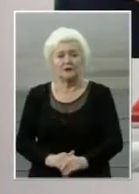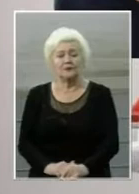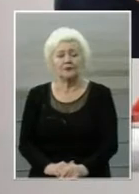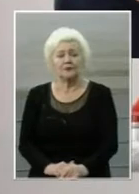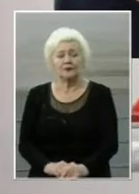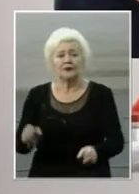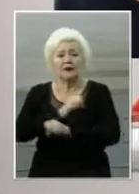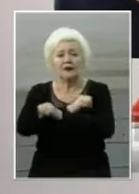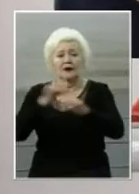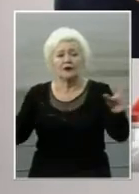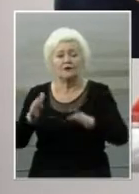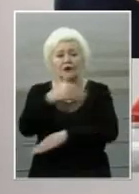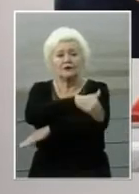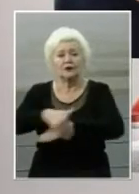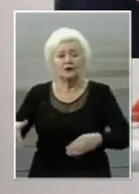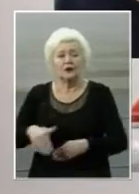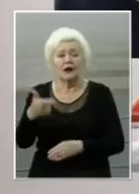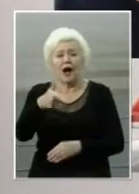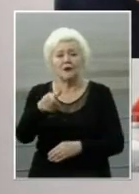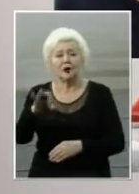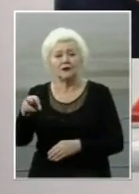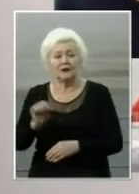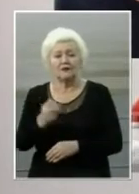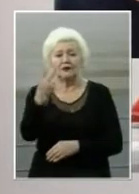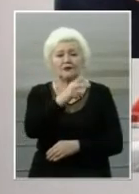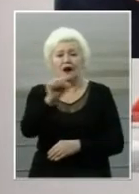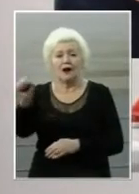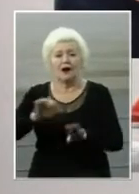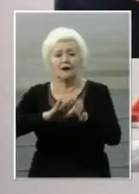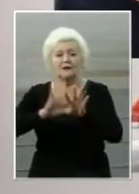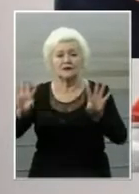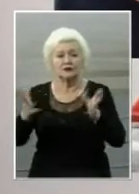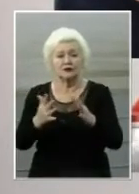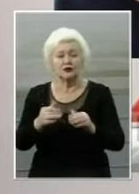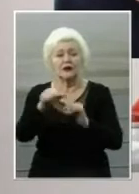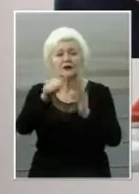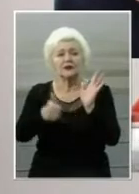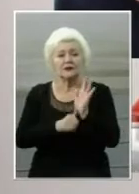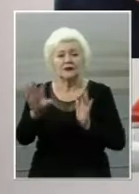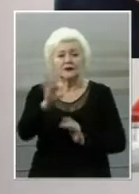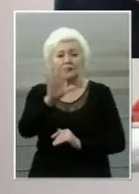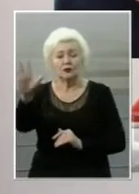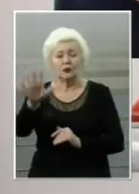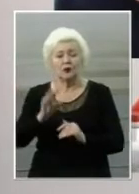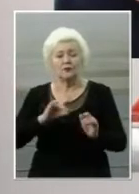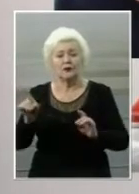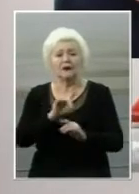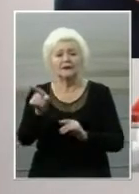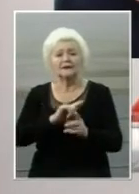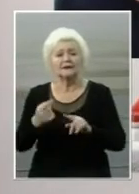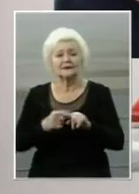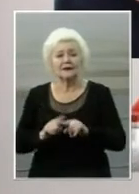Вибух по вулиці Грибоєдова, 2А, стався о 16.05. За викликом сразу